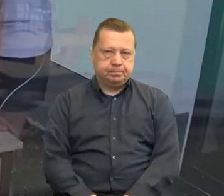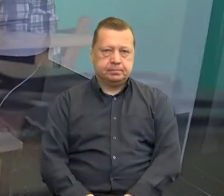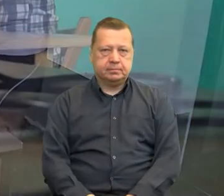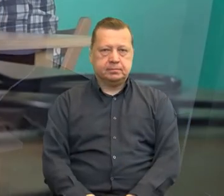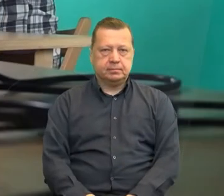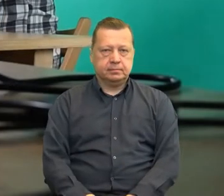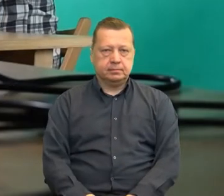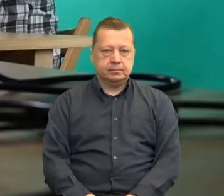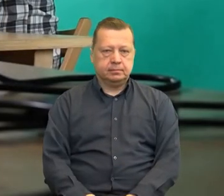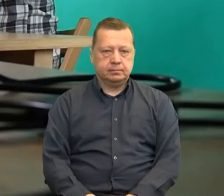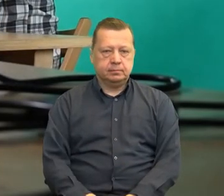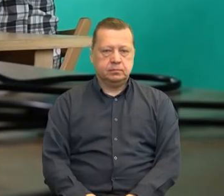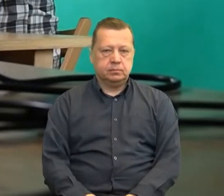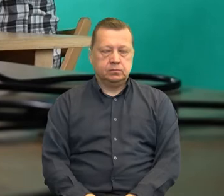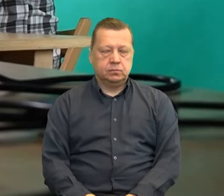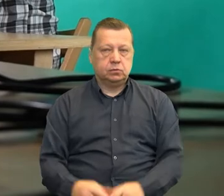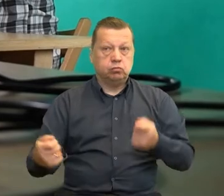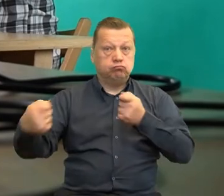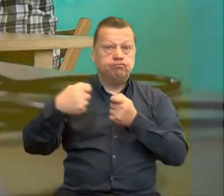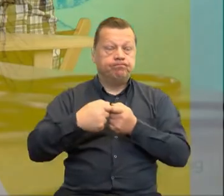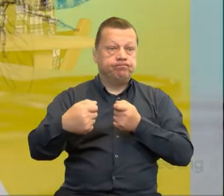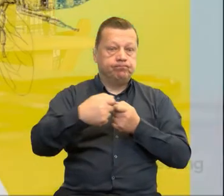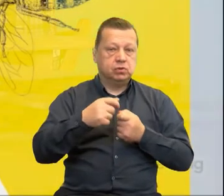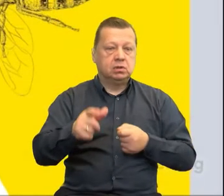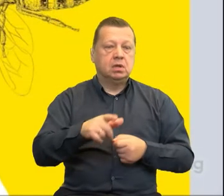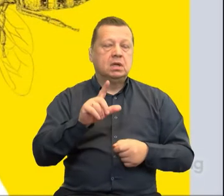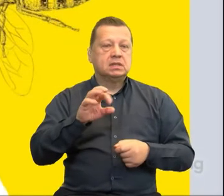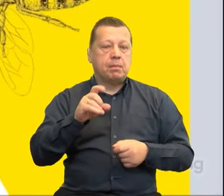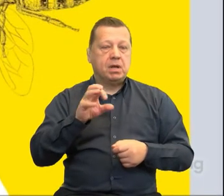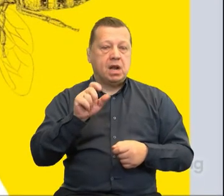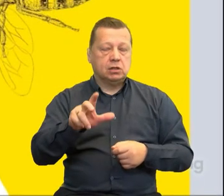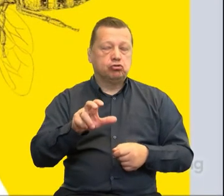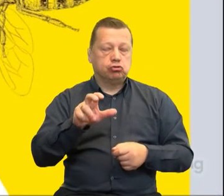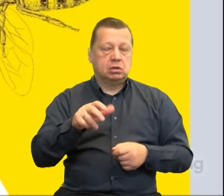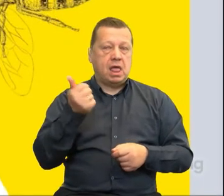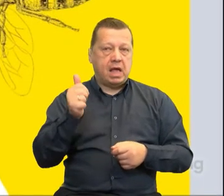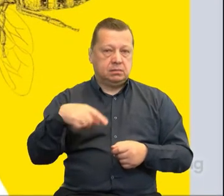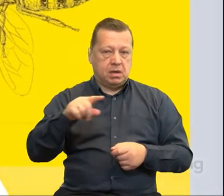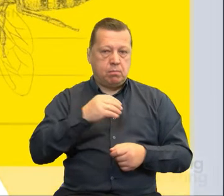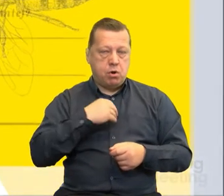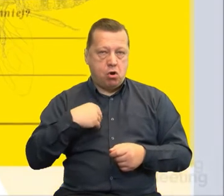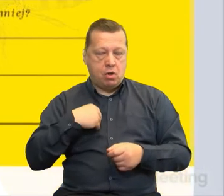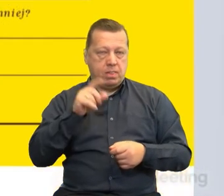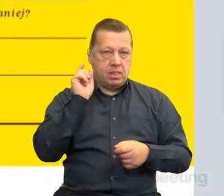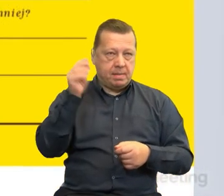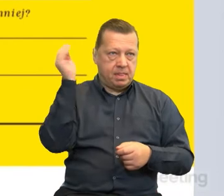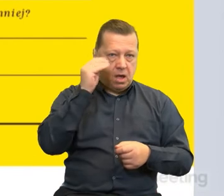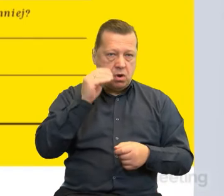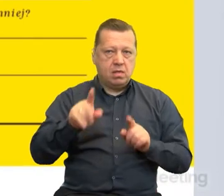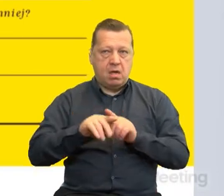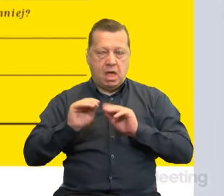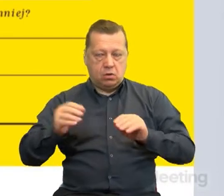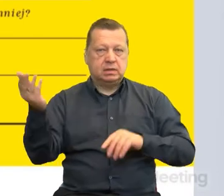Muzyka Do współpracy na rzecz zapylaczy zaprosiliśmy ekspertów, polskich i niemieckich naukowców oraz edukatorów.